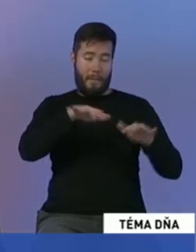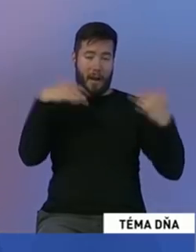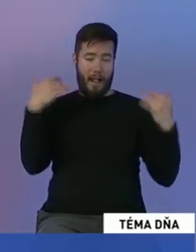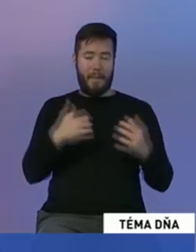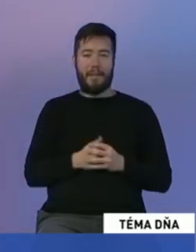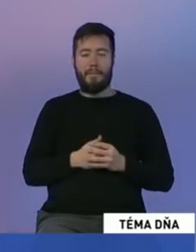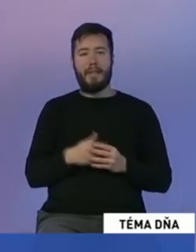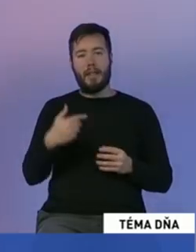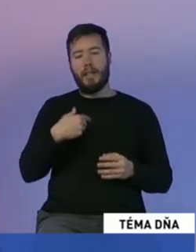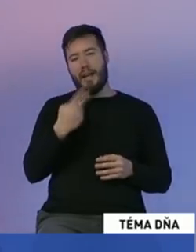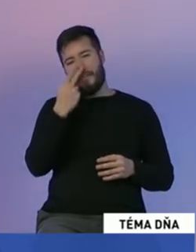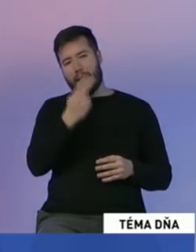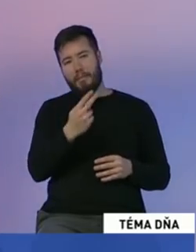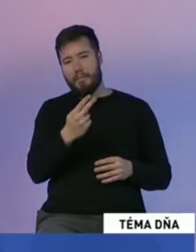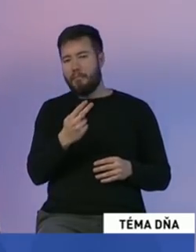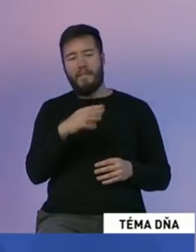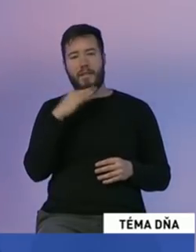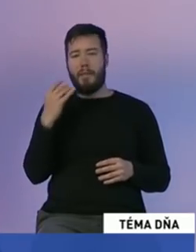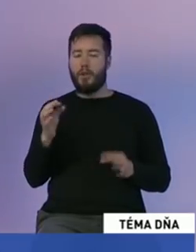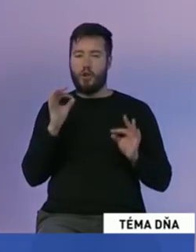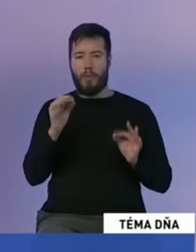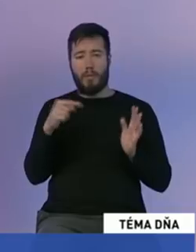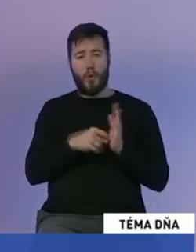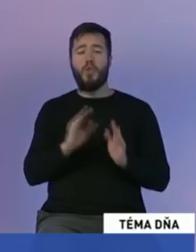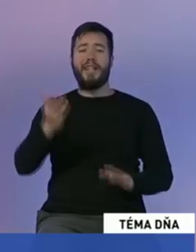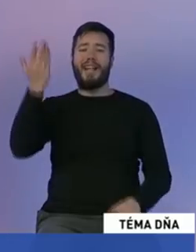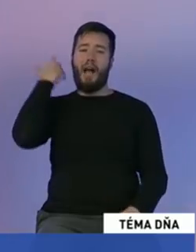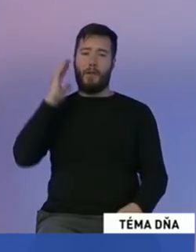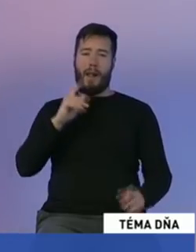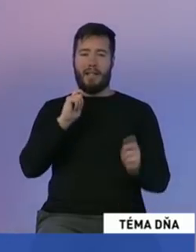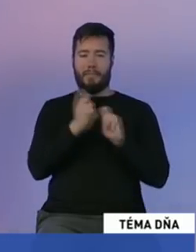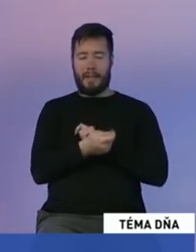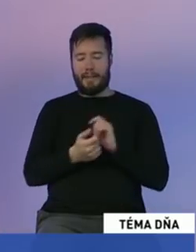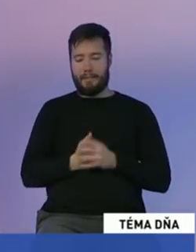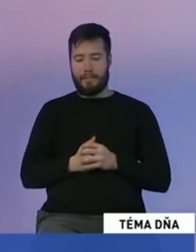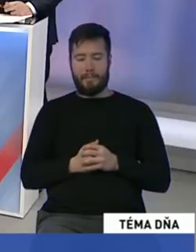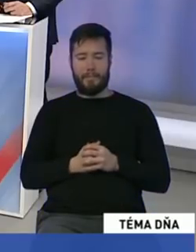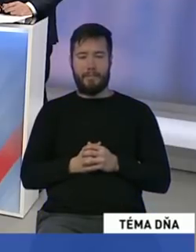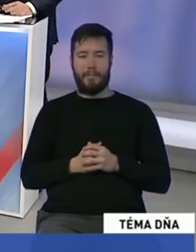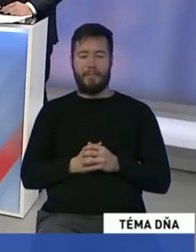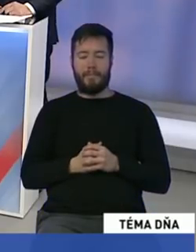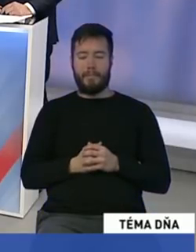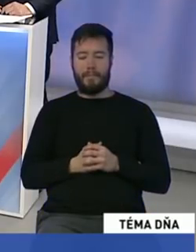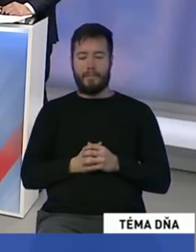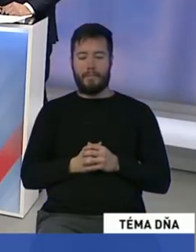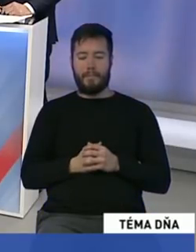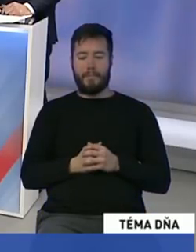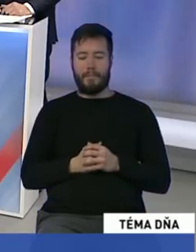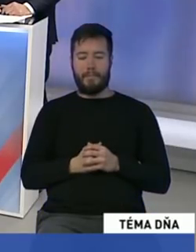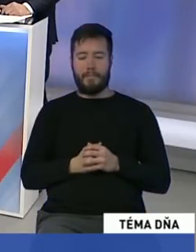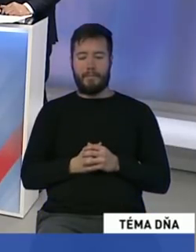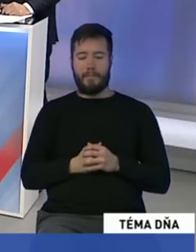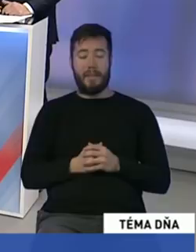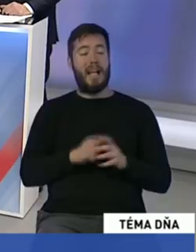veľmi prínosný bod, ktorý sme tu mali mať už veľmi dávno. Napríklad odborník na samozprávu Michal Karevňák hovorí o 8 volebných